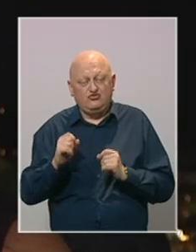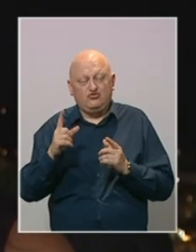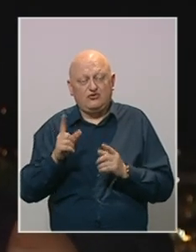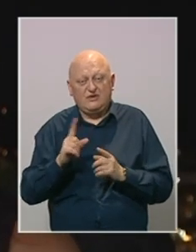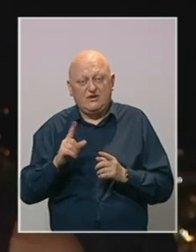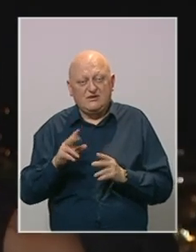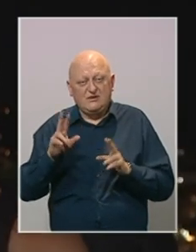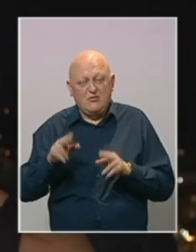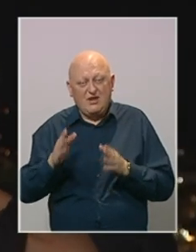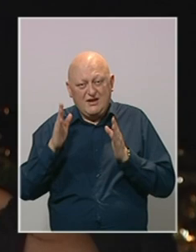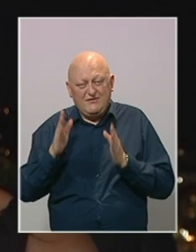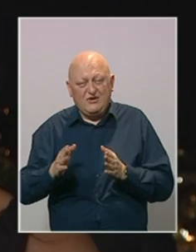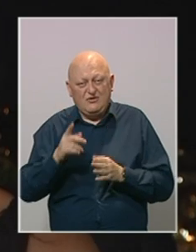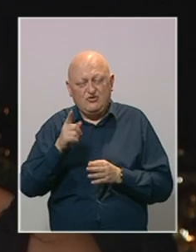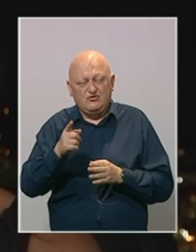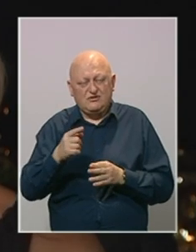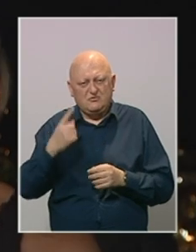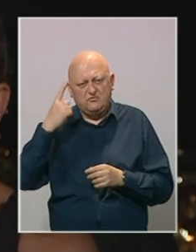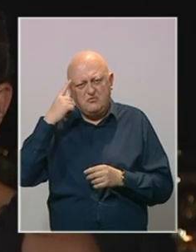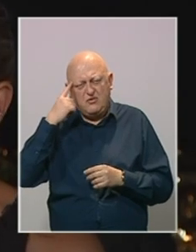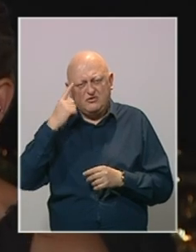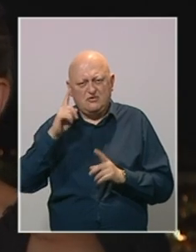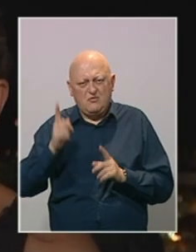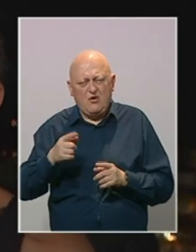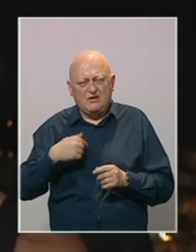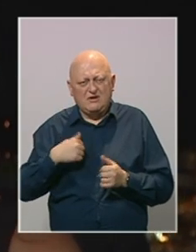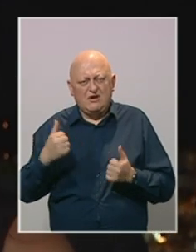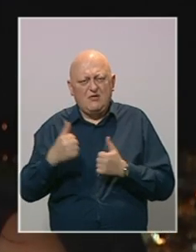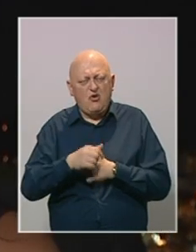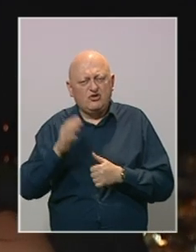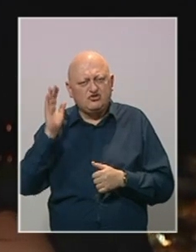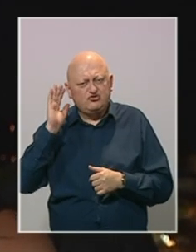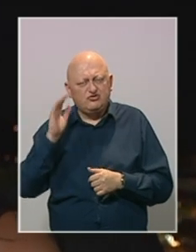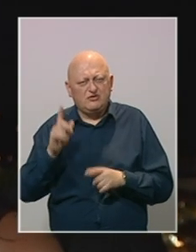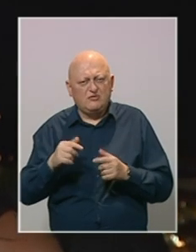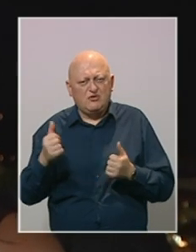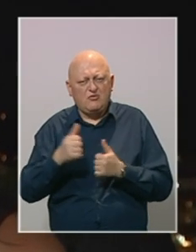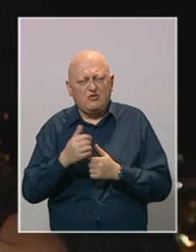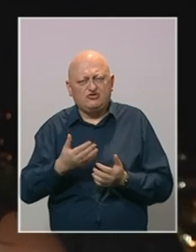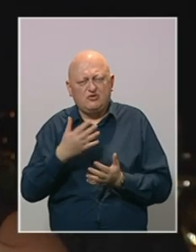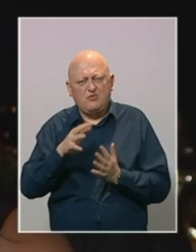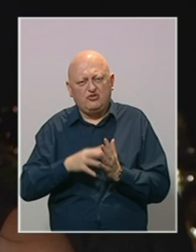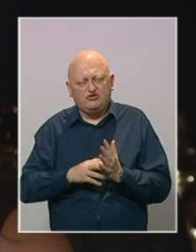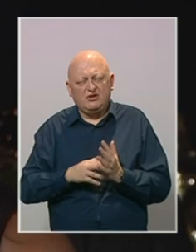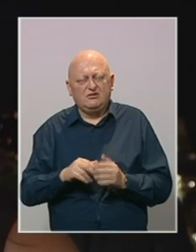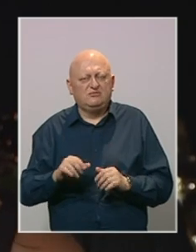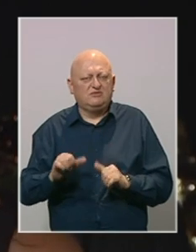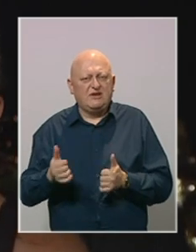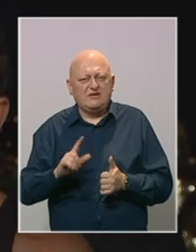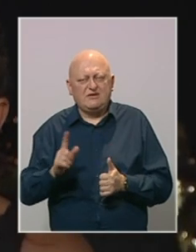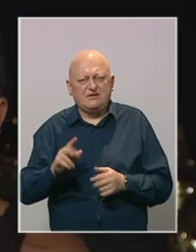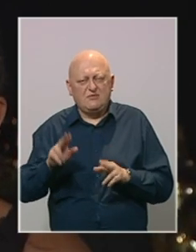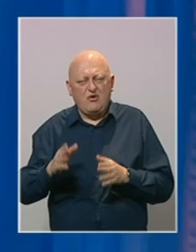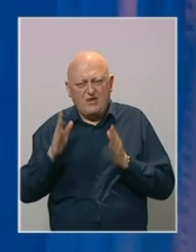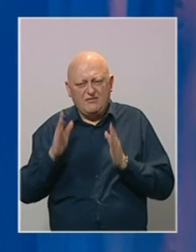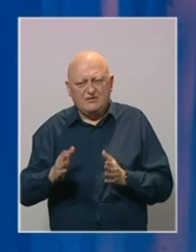na kraju nisam mogla povjerovati u to. Pomislila sam, mora da sam ja pogrešno čula ili mora da su pogrešno pročitali. Jednostavno nisam